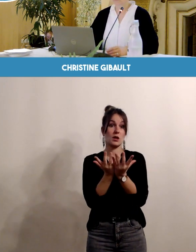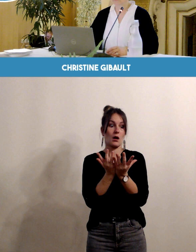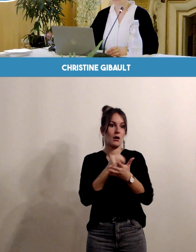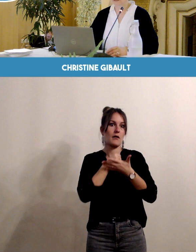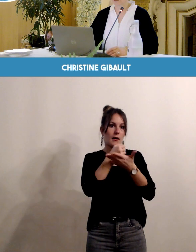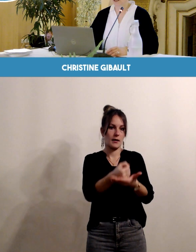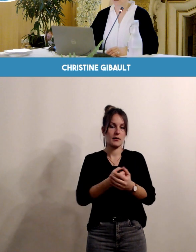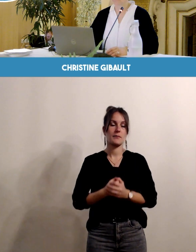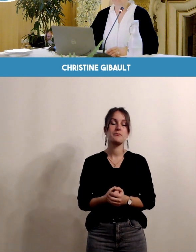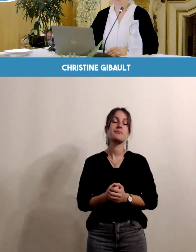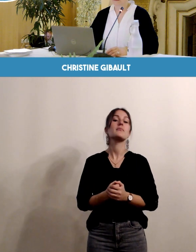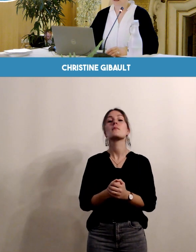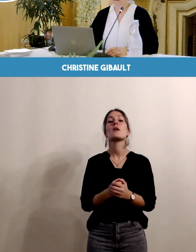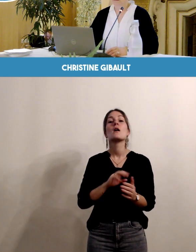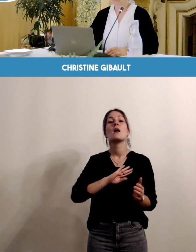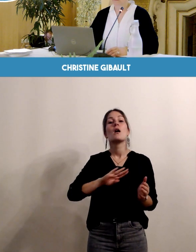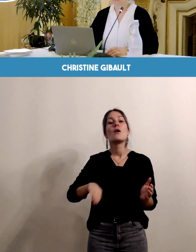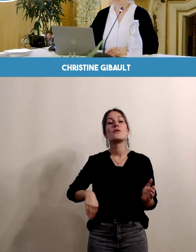enfin,